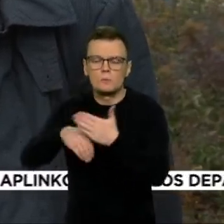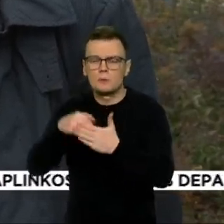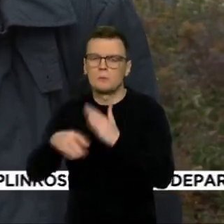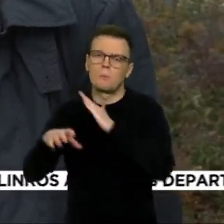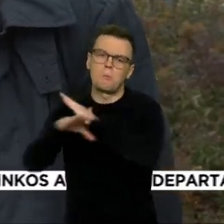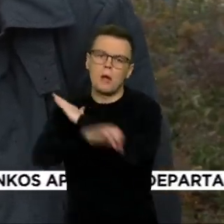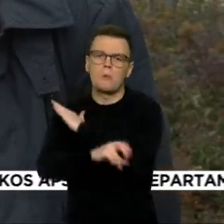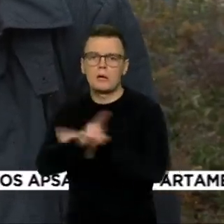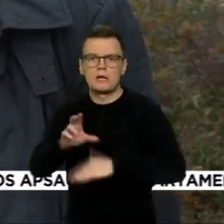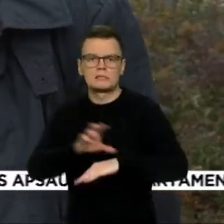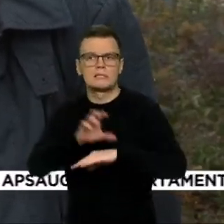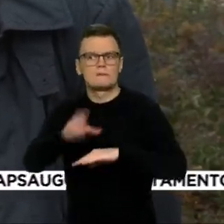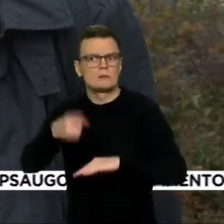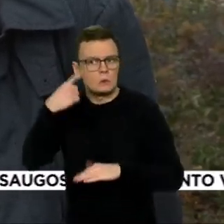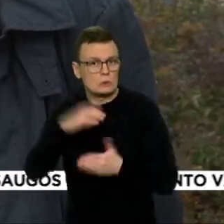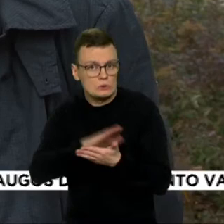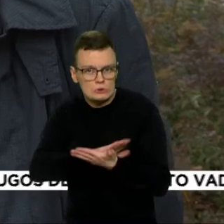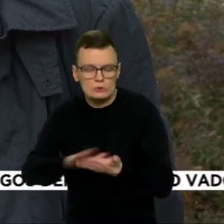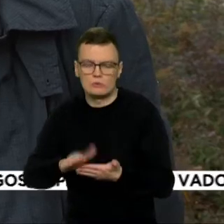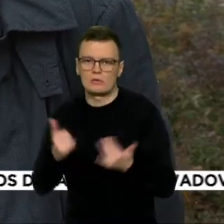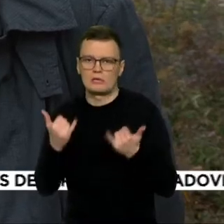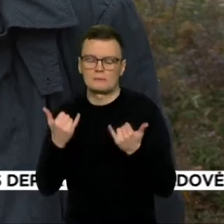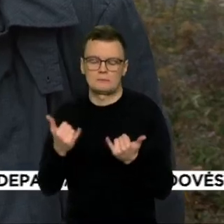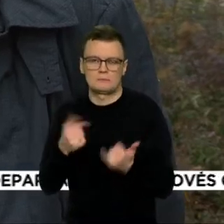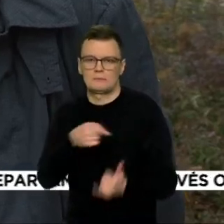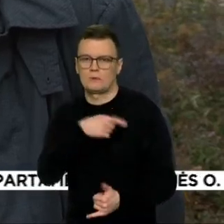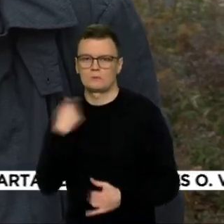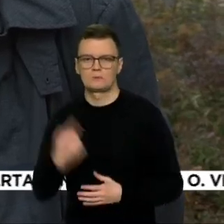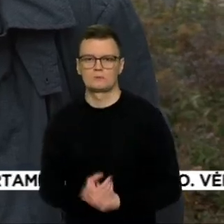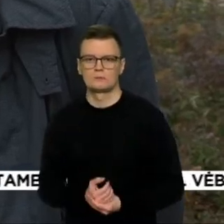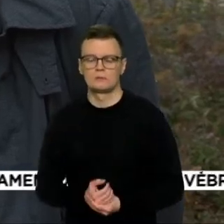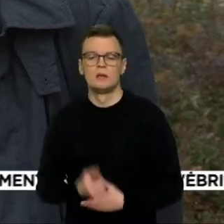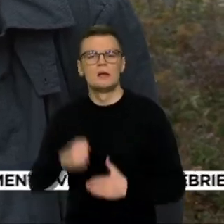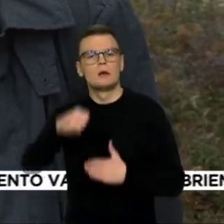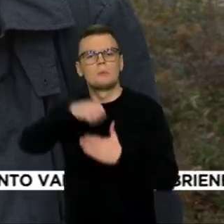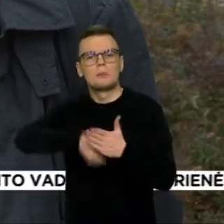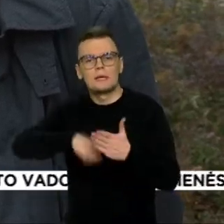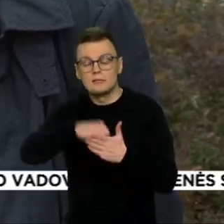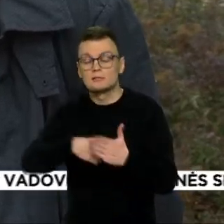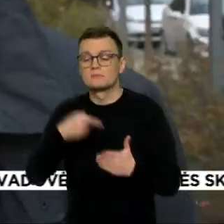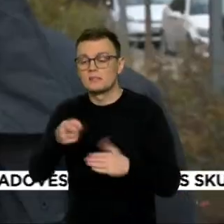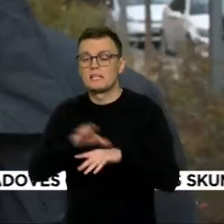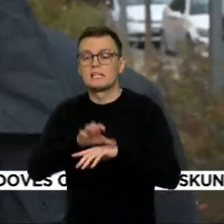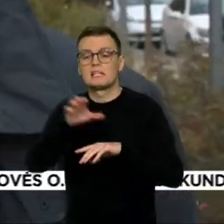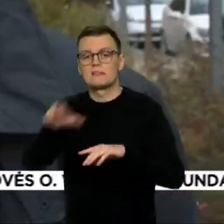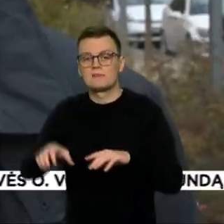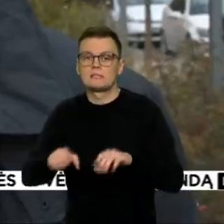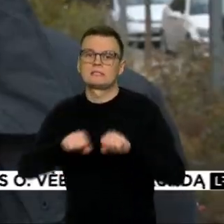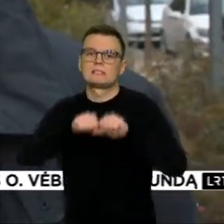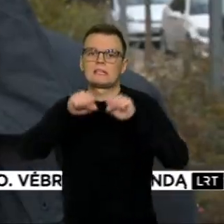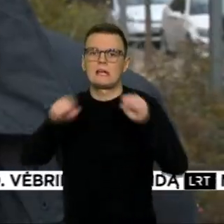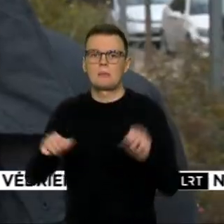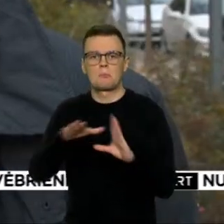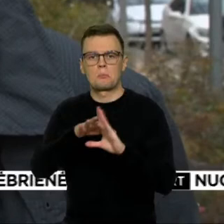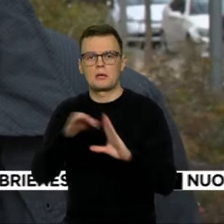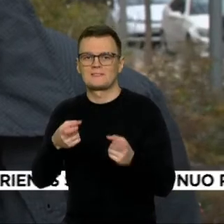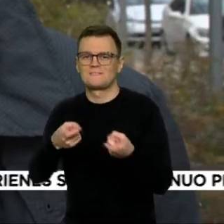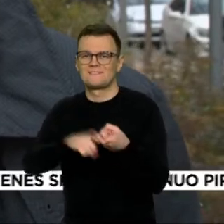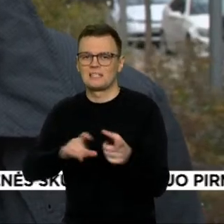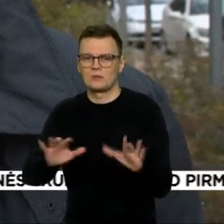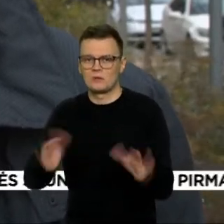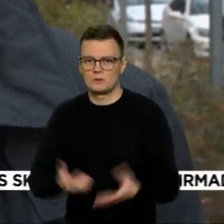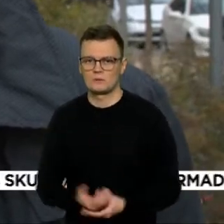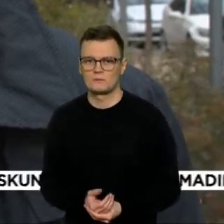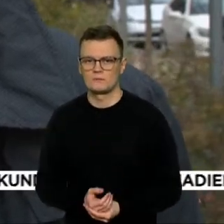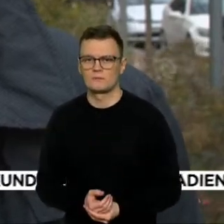Ir priežastis ir atsakymas turbūt glūdi investicijų strategijos pasirinkime. Yra nemaža dalis investuojama į akcijų